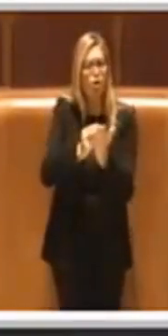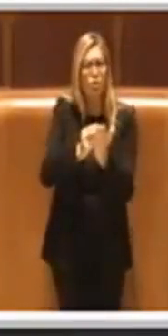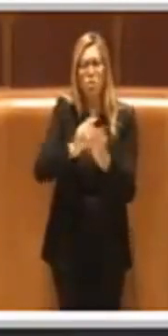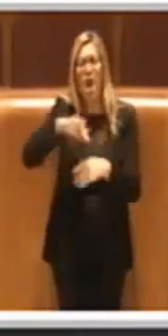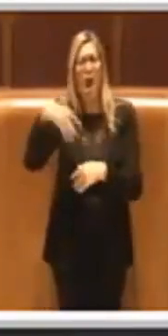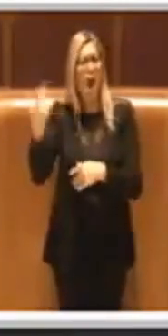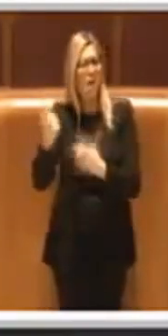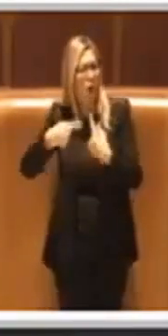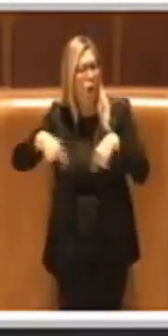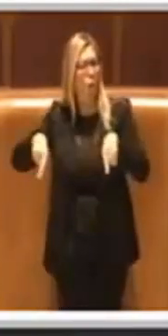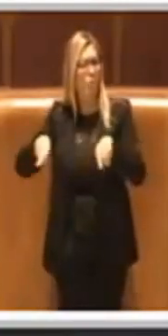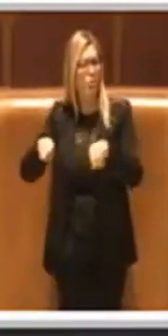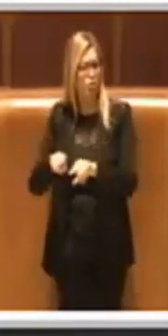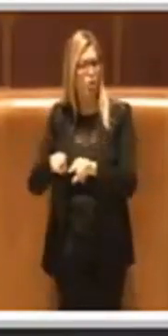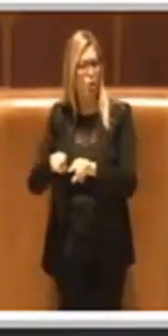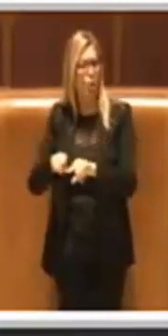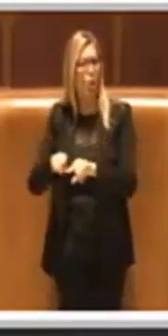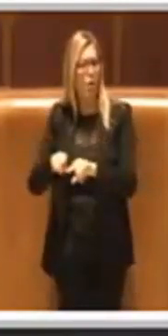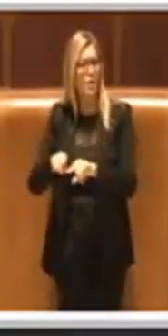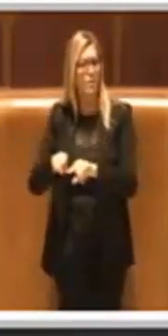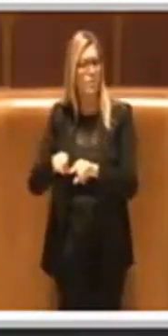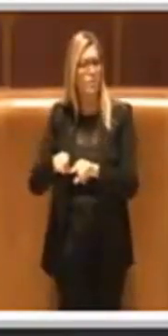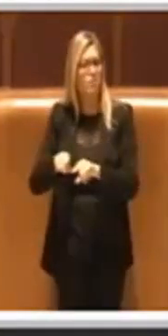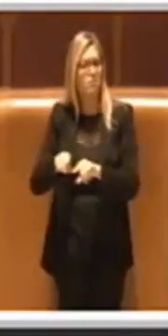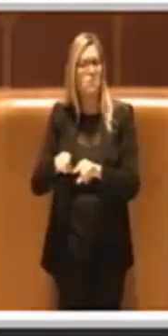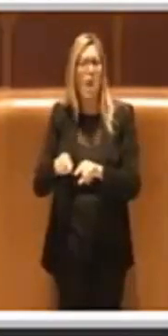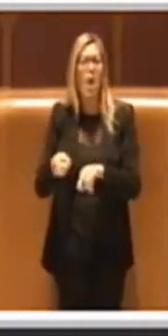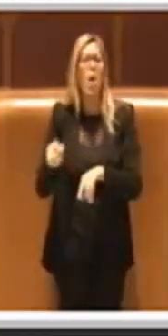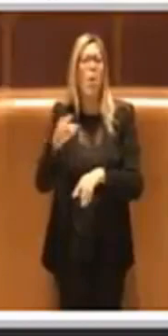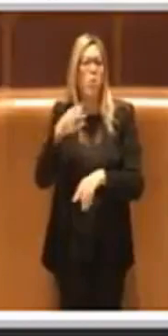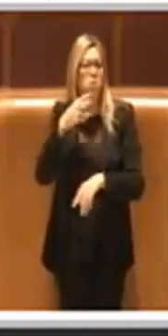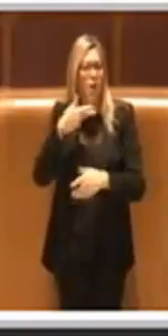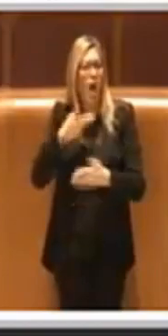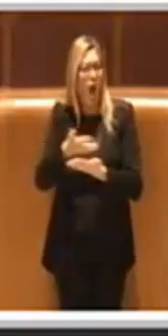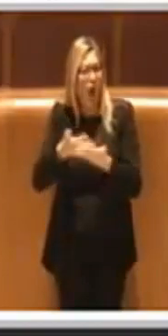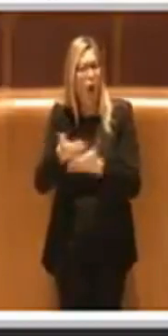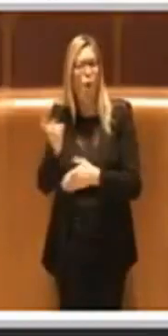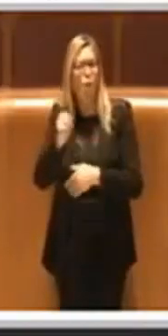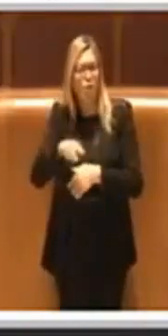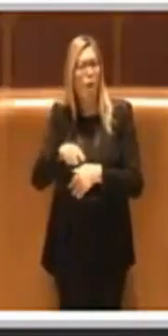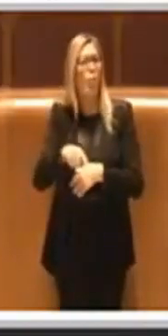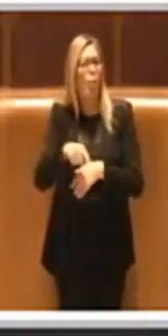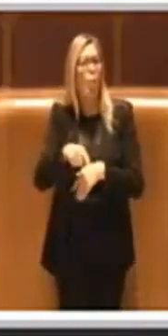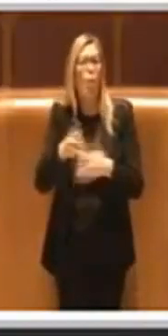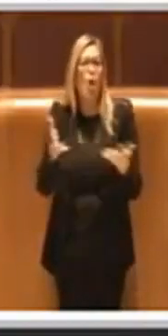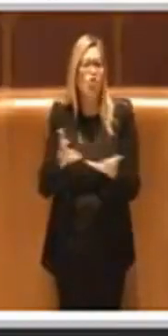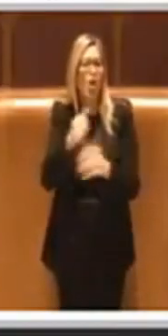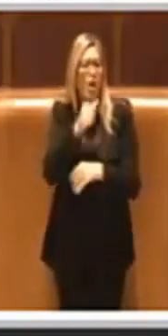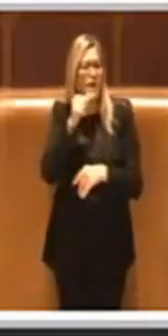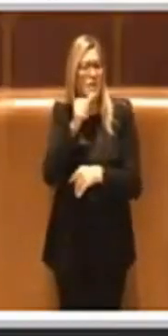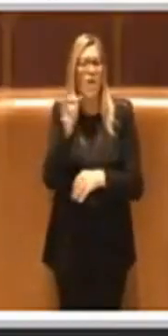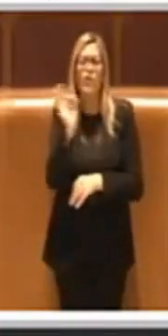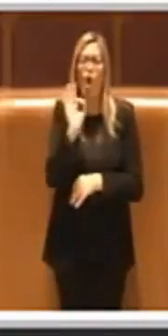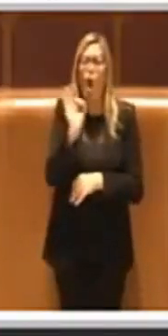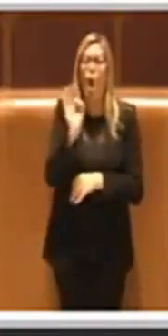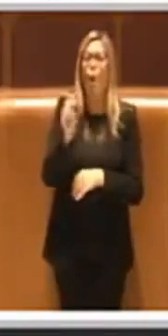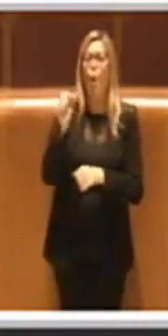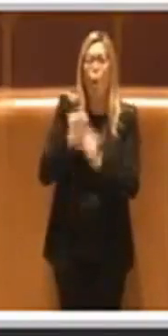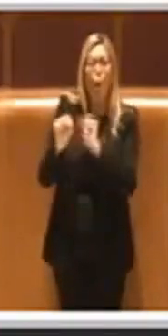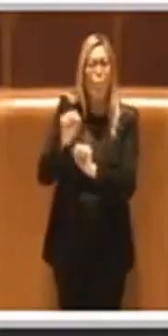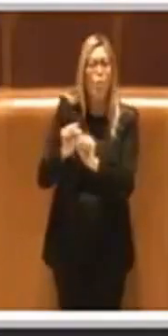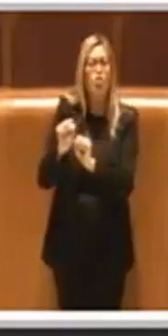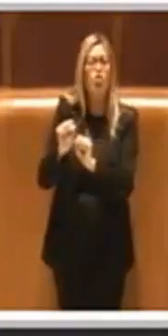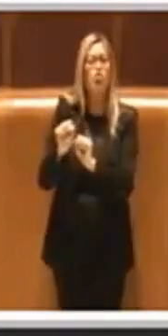commissioni, portando anche delle esigenze e delle opposizioni che magari non hanno